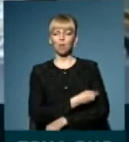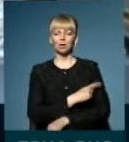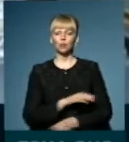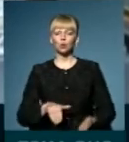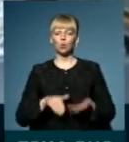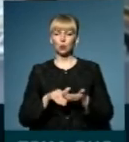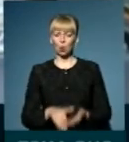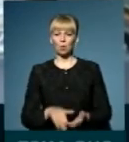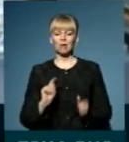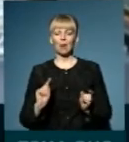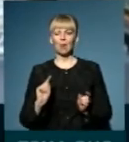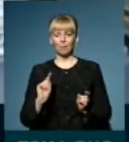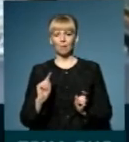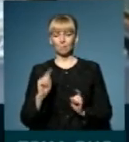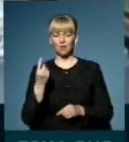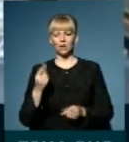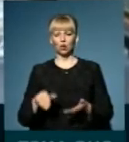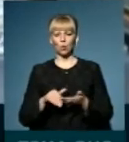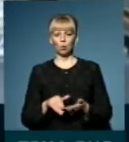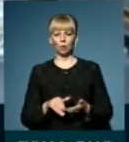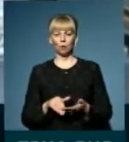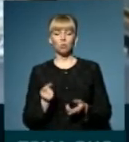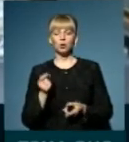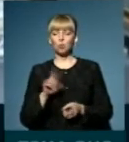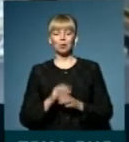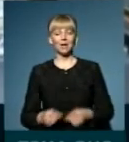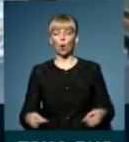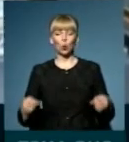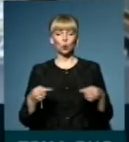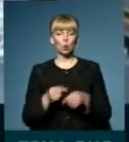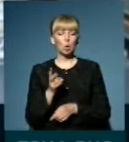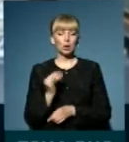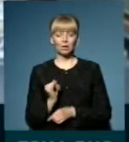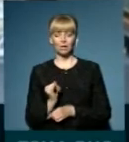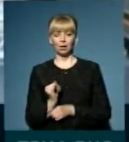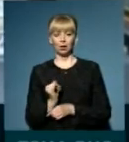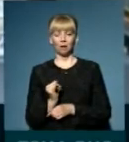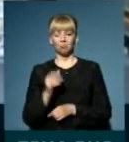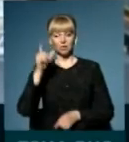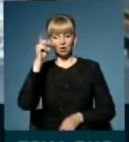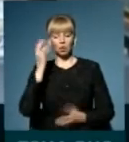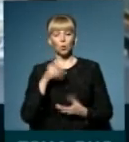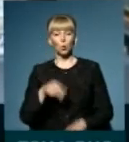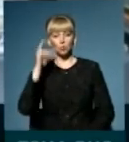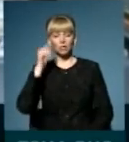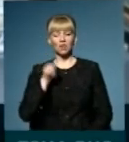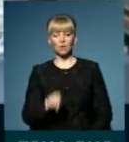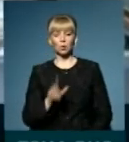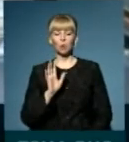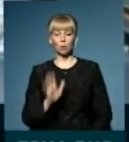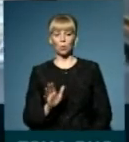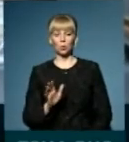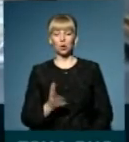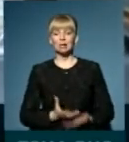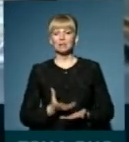допомоги на первинній ланці, причому не оточняють ні дату, з якого це числа вони будуть